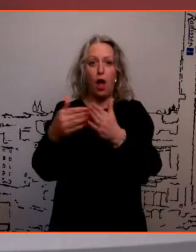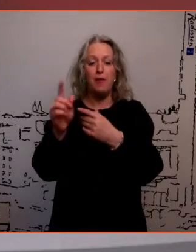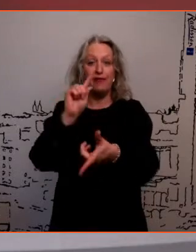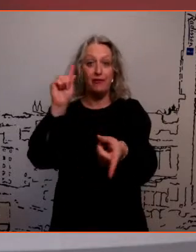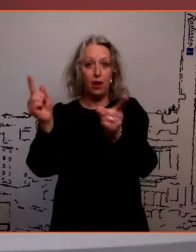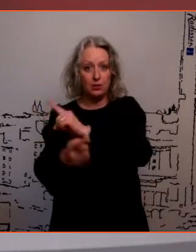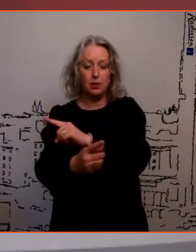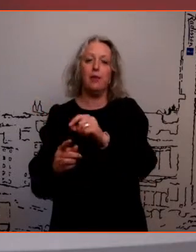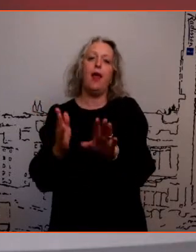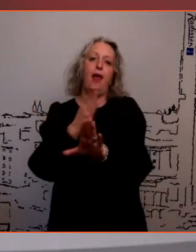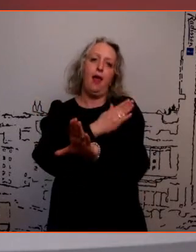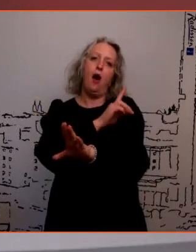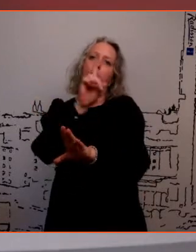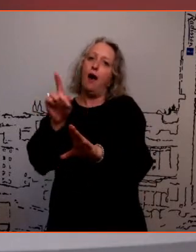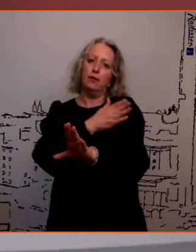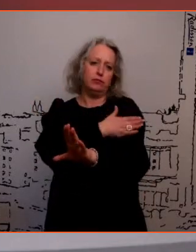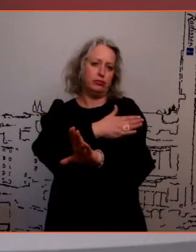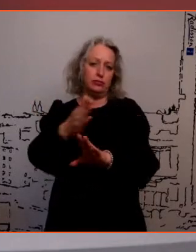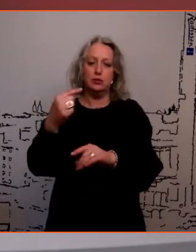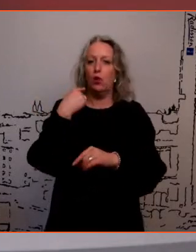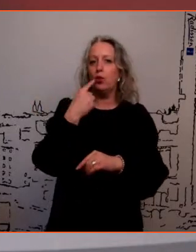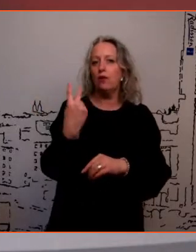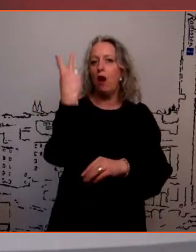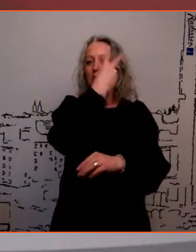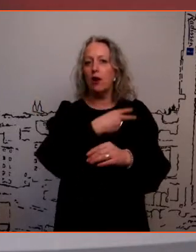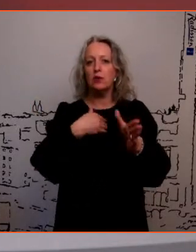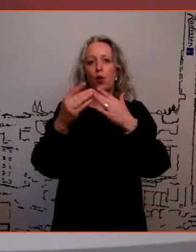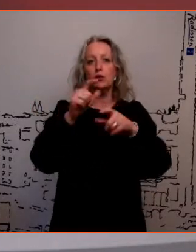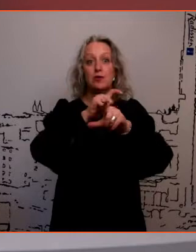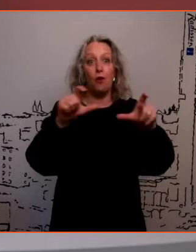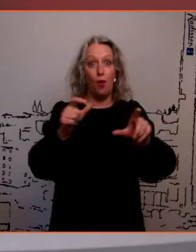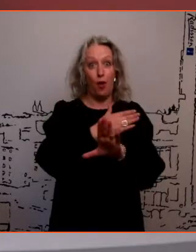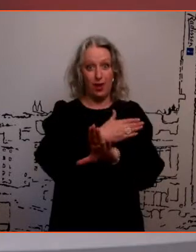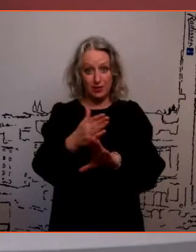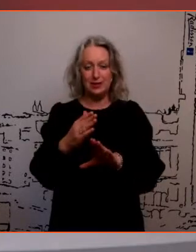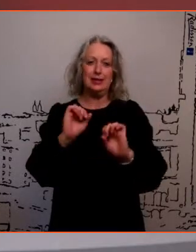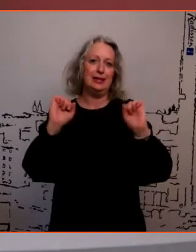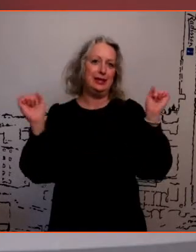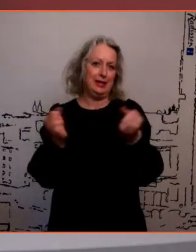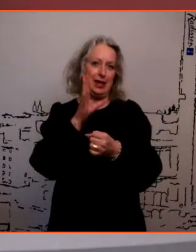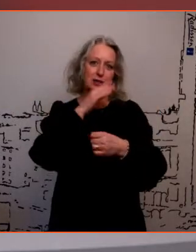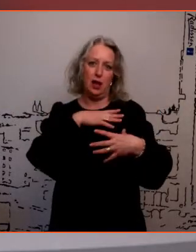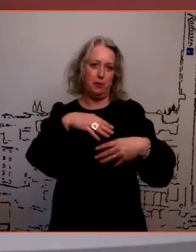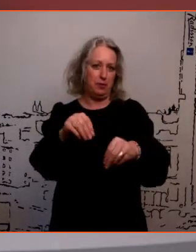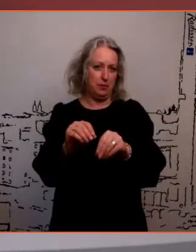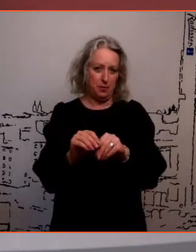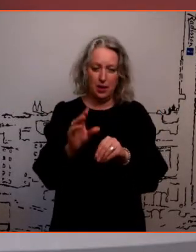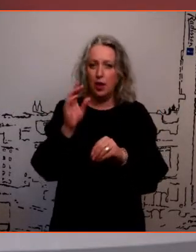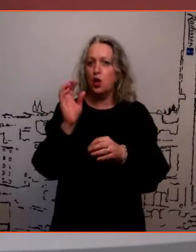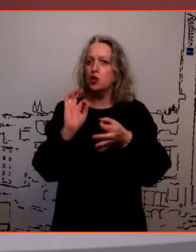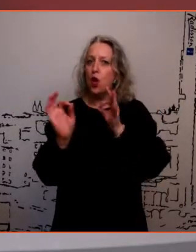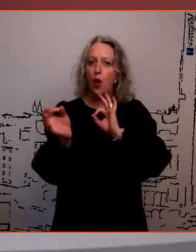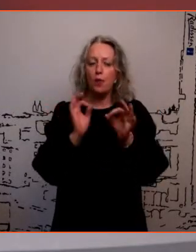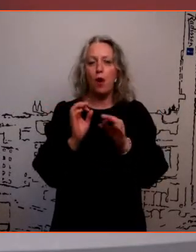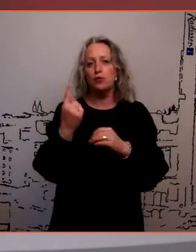ütlen kindlasti ära, et kaks aastat kutsakoolis on nagu kiirem variant, et see on täitsa normaalne, et aasta on pigem